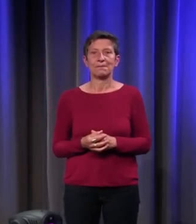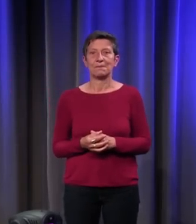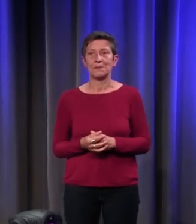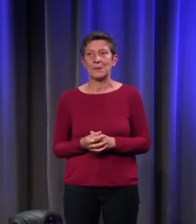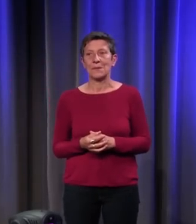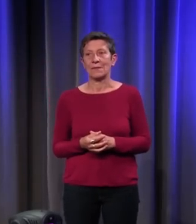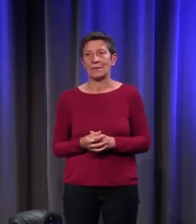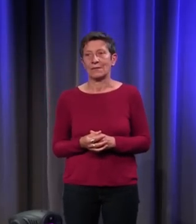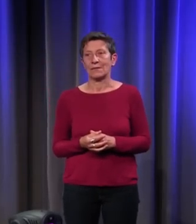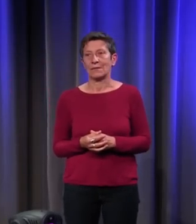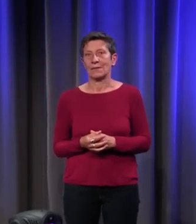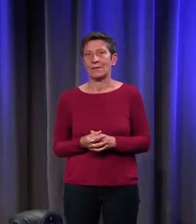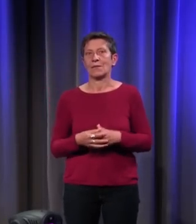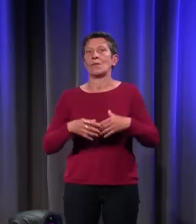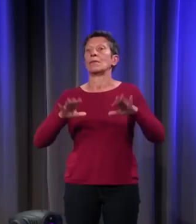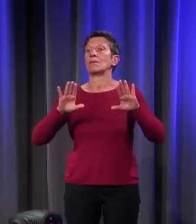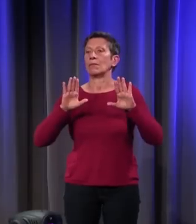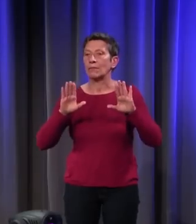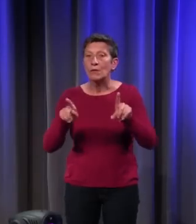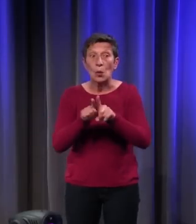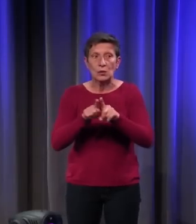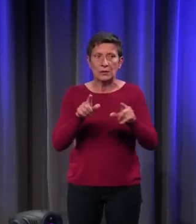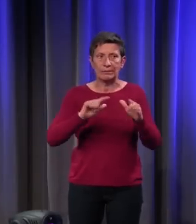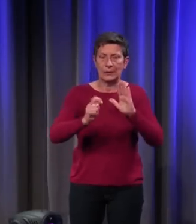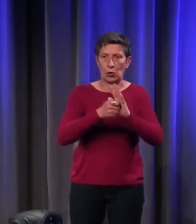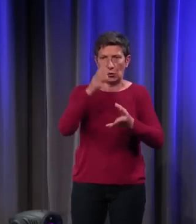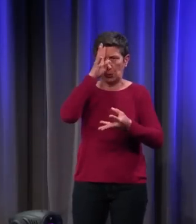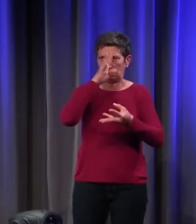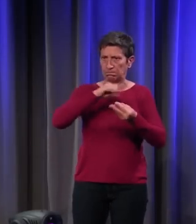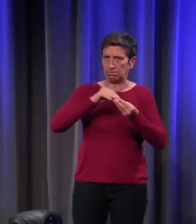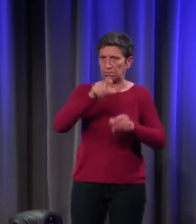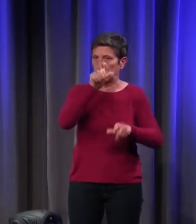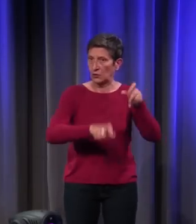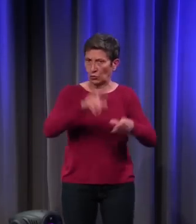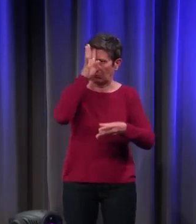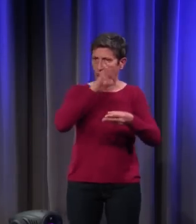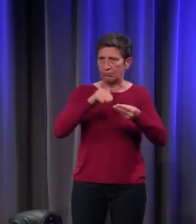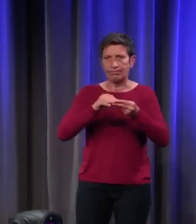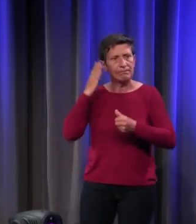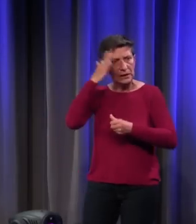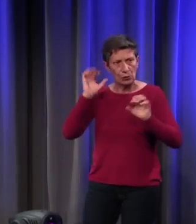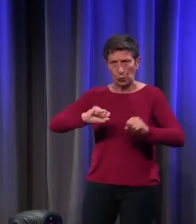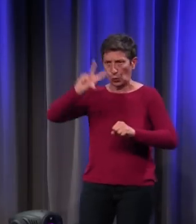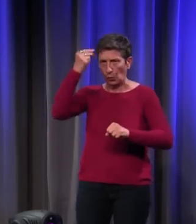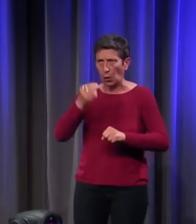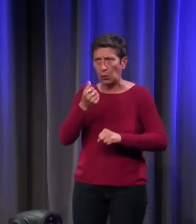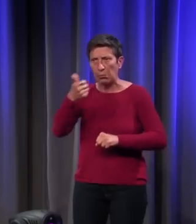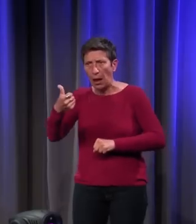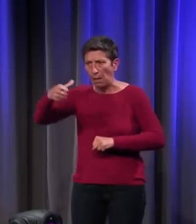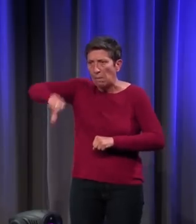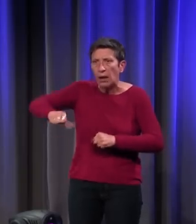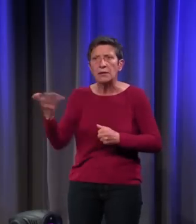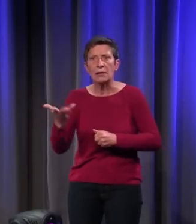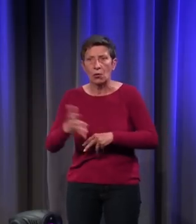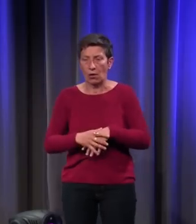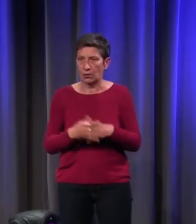On se demande aussi si les animaux sont capables de comprendre ce qu'est le bien et ce qu'est le mal. Est-ce que ce sont des êtres